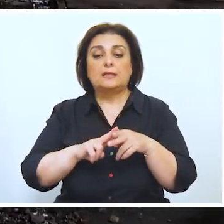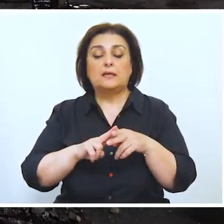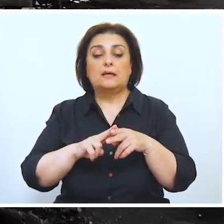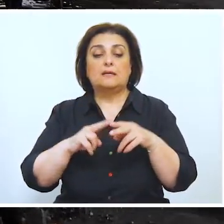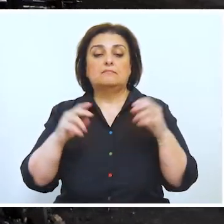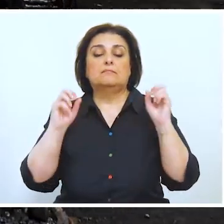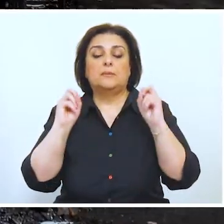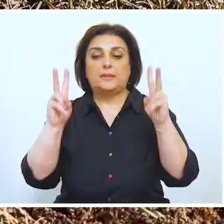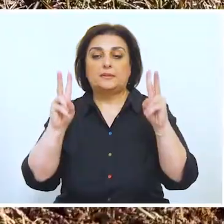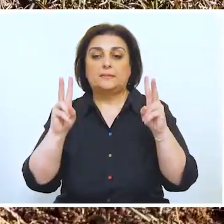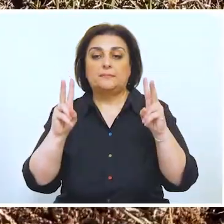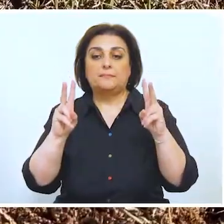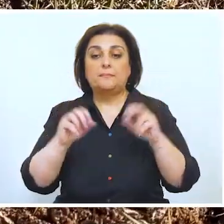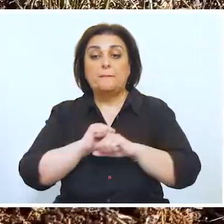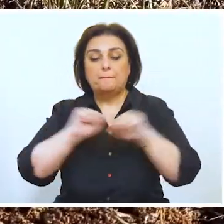eləməlisiniz.